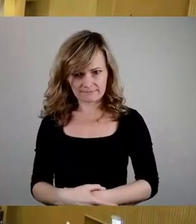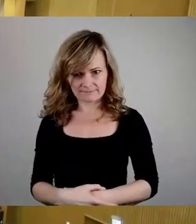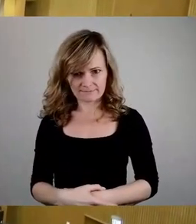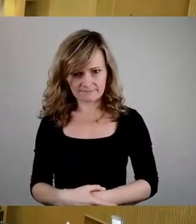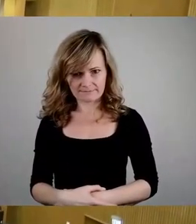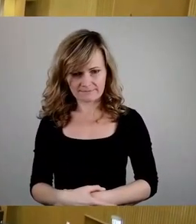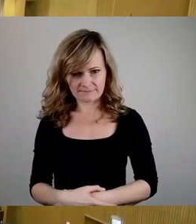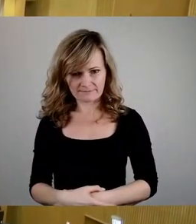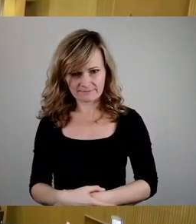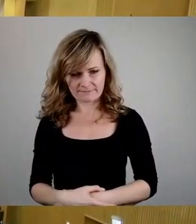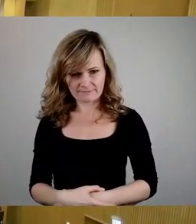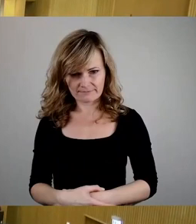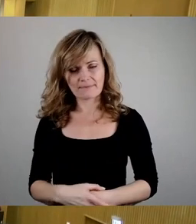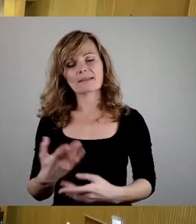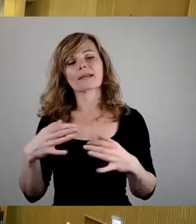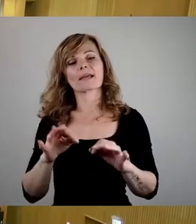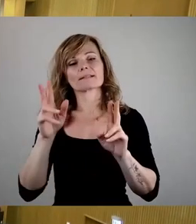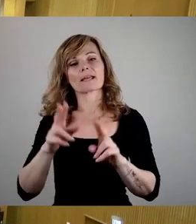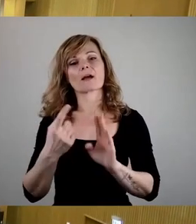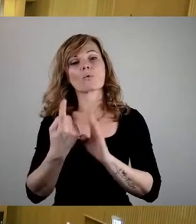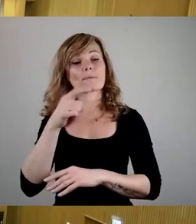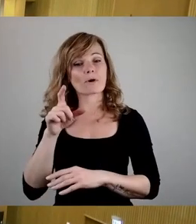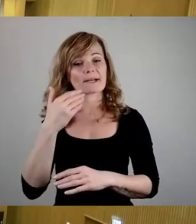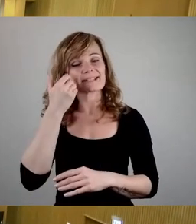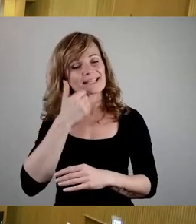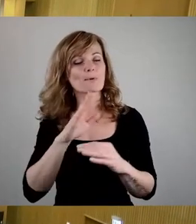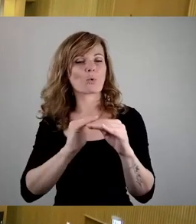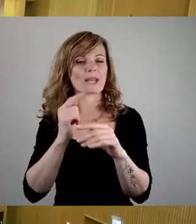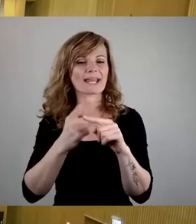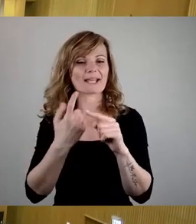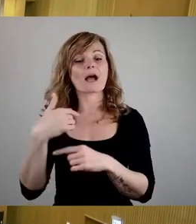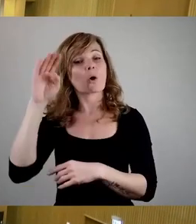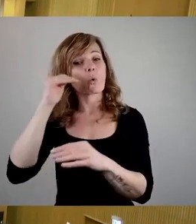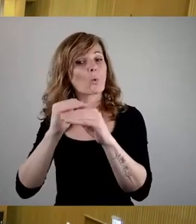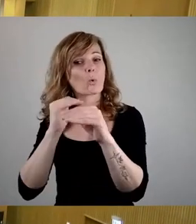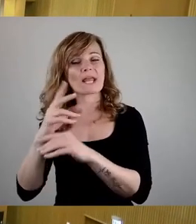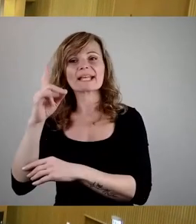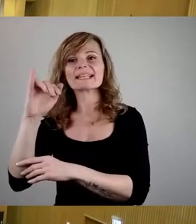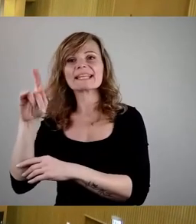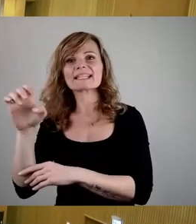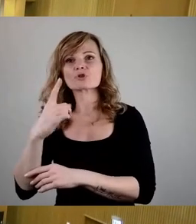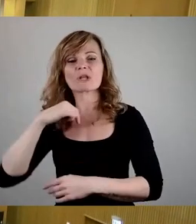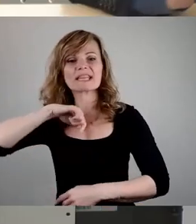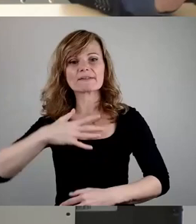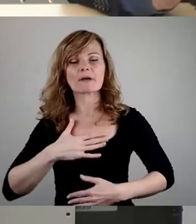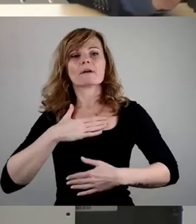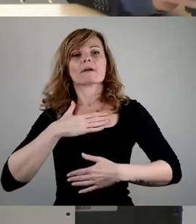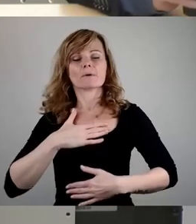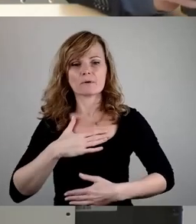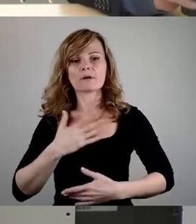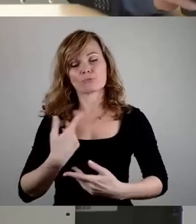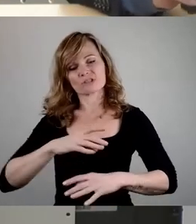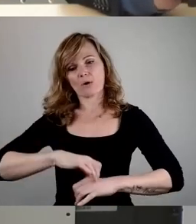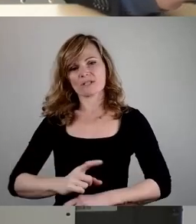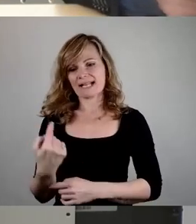Sehr geehrter Herr Oberbürgermeister, liebe Kolleginnen und Kollegen, da höre ich ja den Kollegen Dietze schon ganz tief durchatmen. Das wird er jetzt aushalten müssen. Er hat ja gerade eine